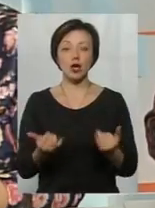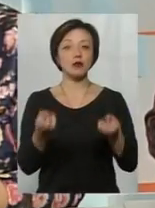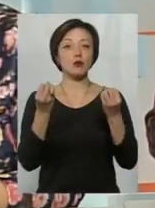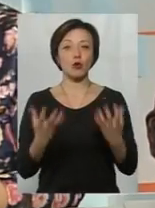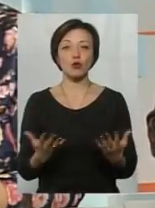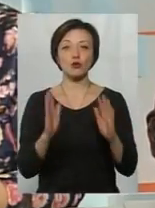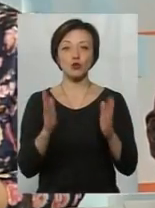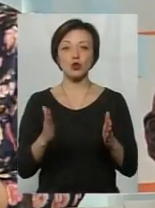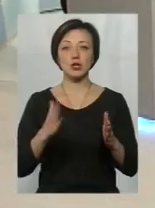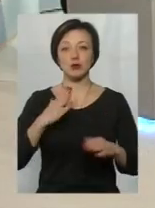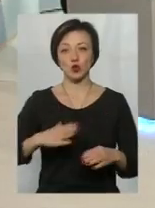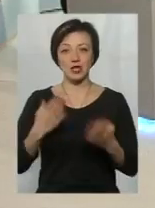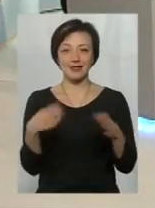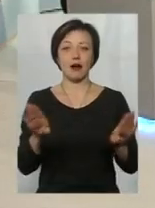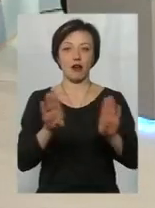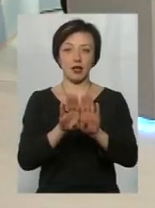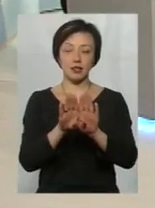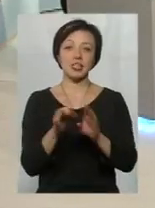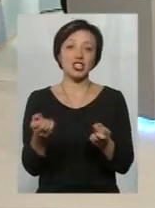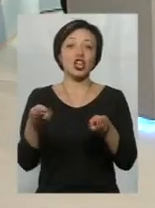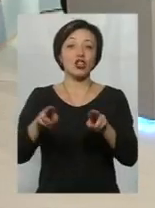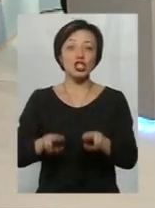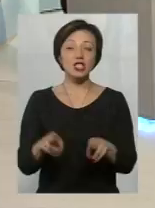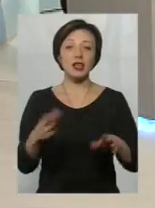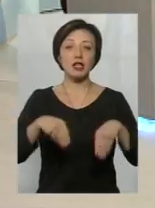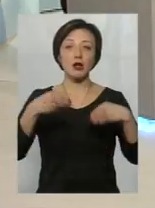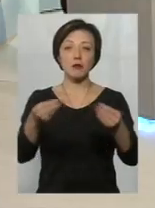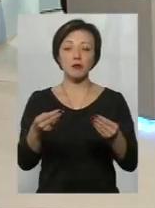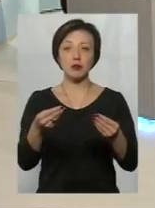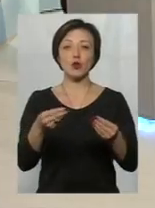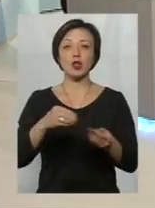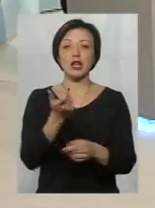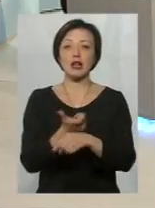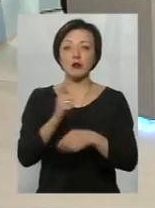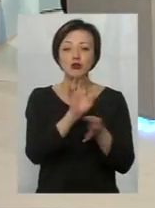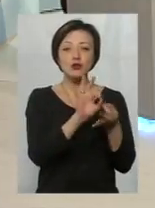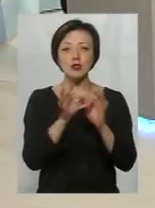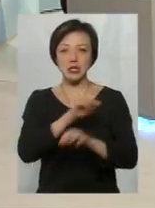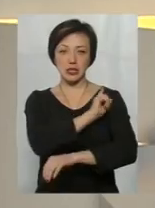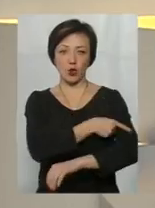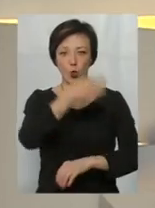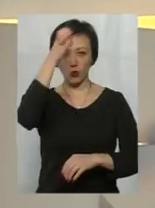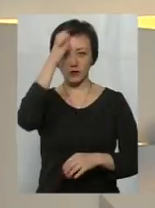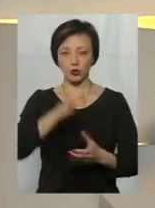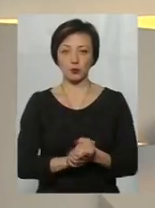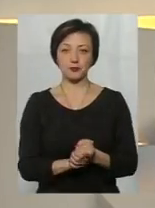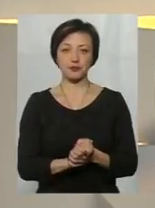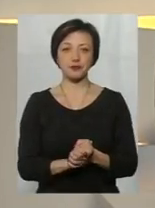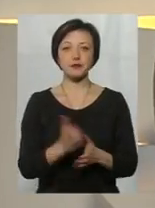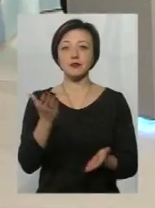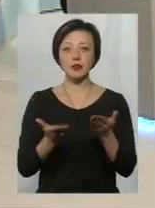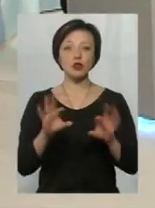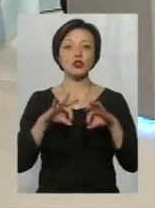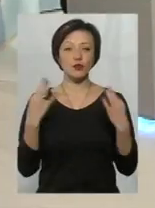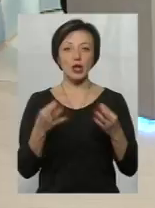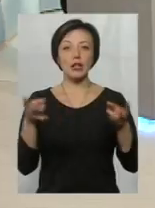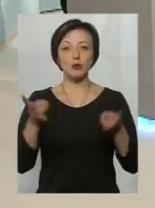будуть змушені закритися і залишаться ті, які дають найбільш таку ґрунтовну, змістовану і сильну освіту. Також, якщо дозволитеся,